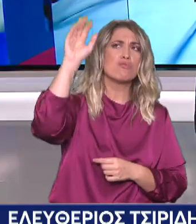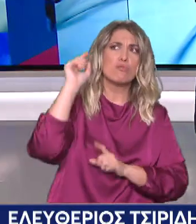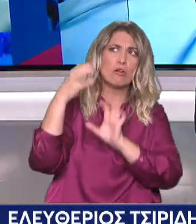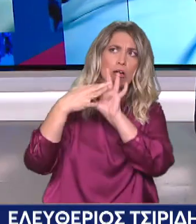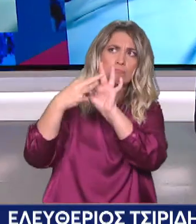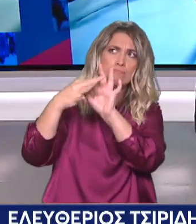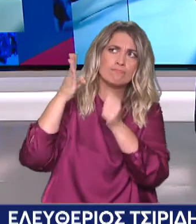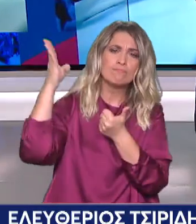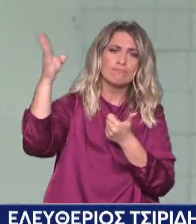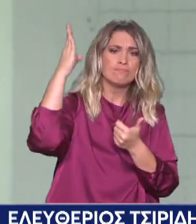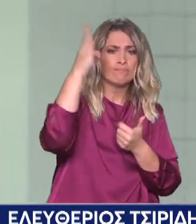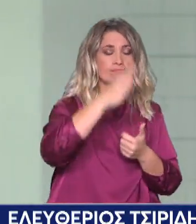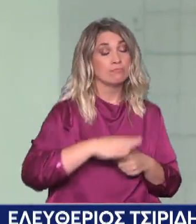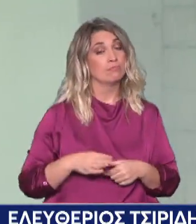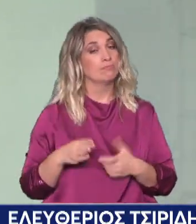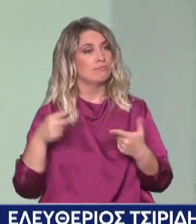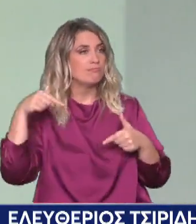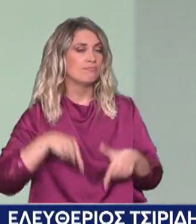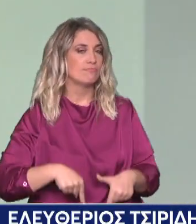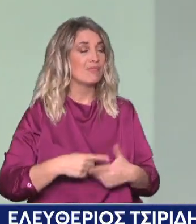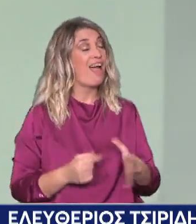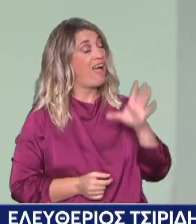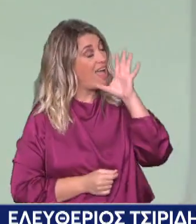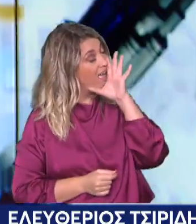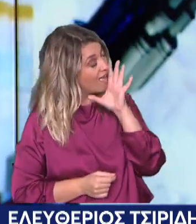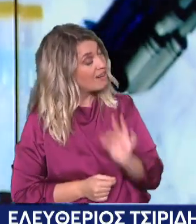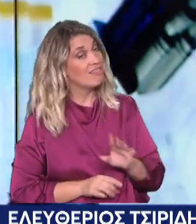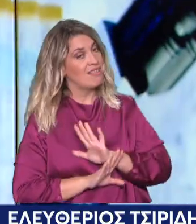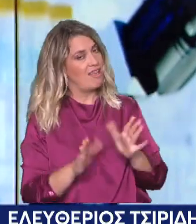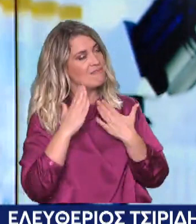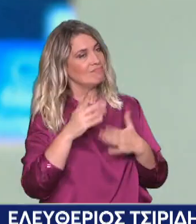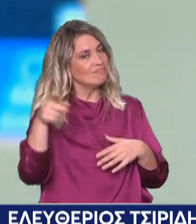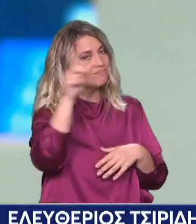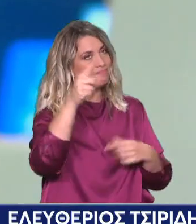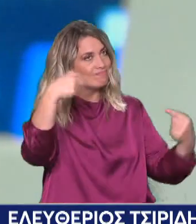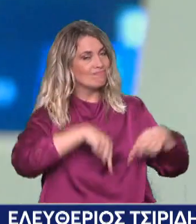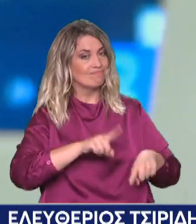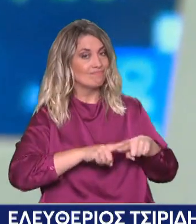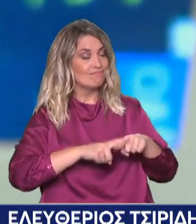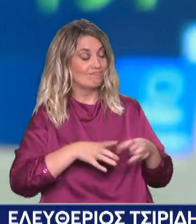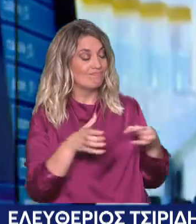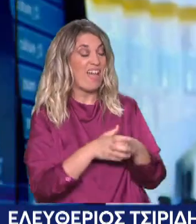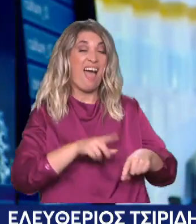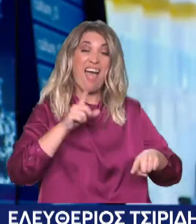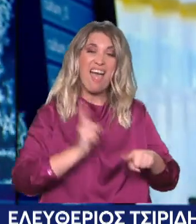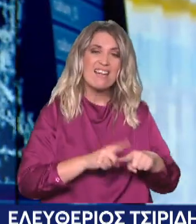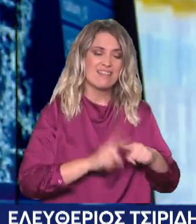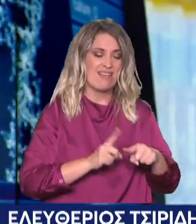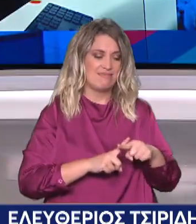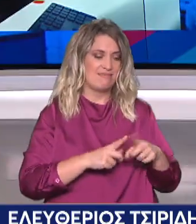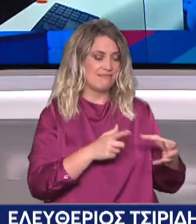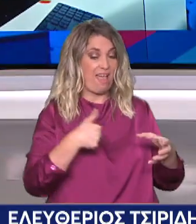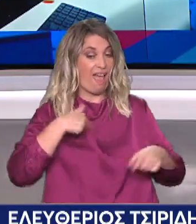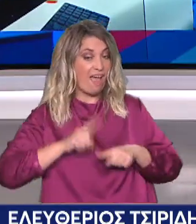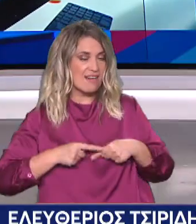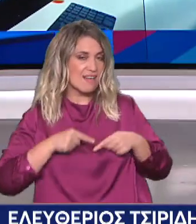μεγάλη προσφόρα στην πατρίδα. Άνθρωποι να γυρνάνε πίσω και να κάνουν καλά, πραγματικά καλά, Έλληνες ασθενείς. Πείτε μας